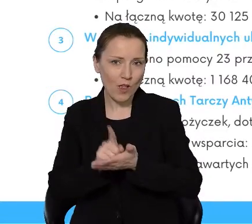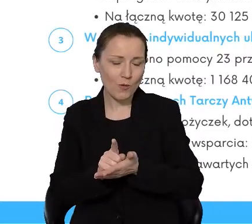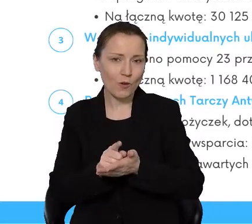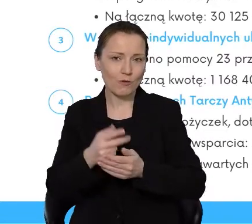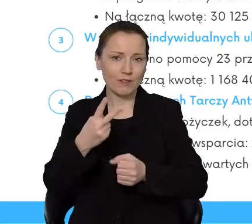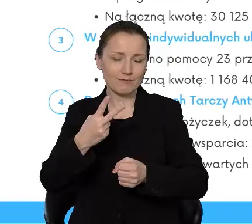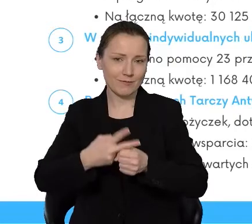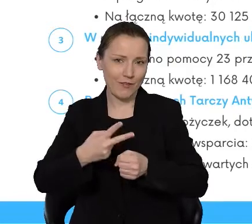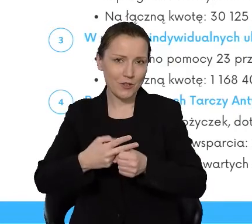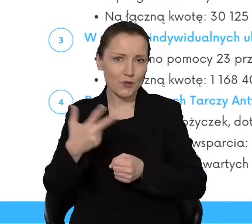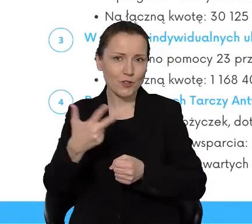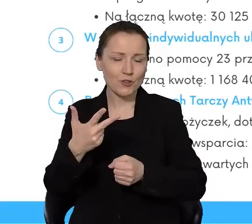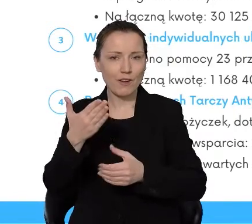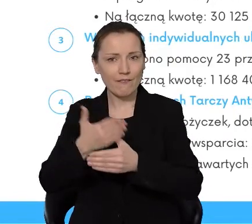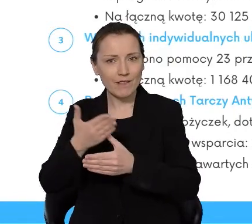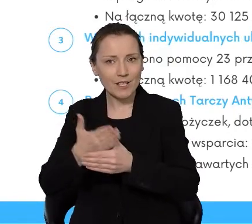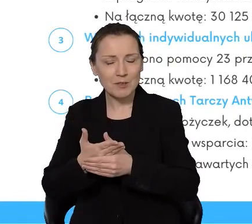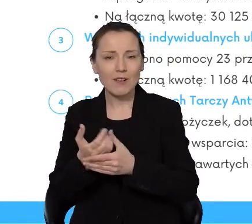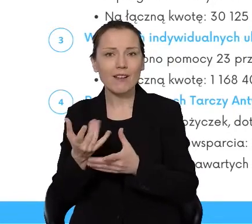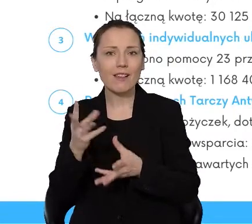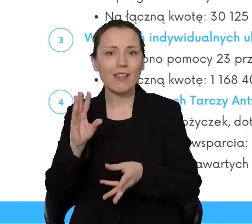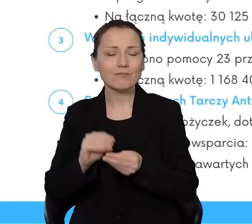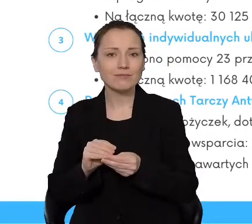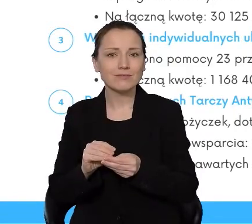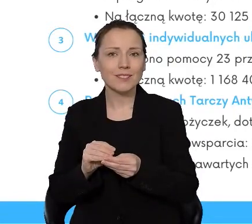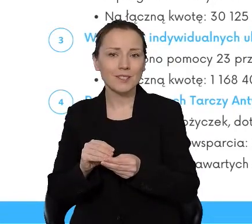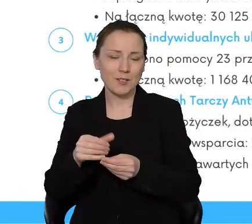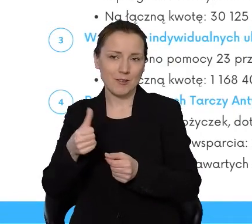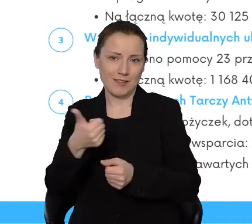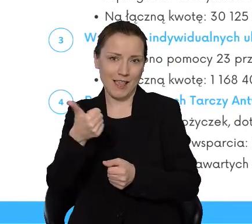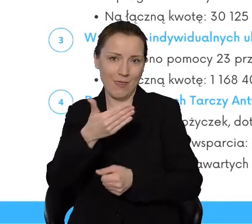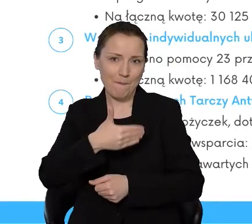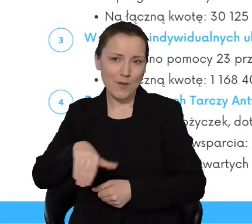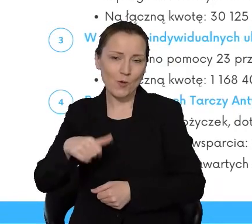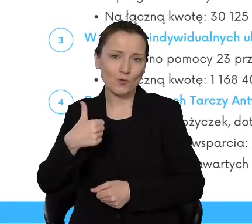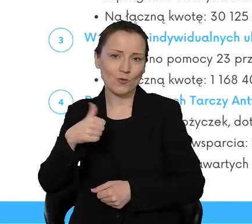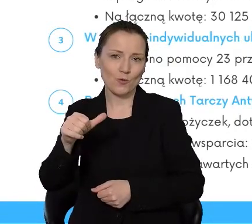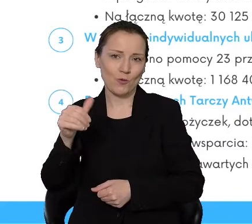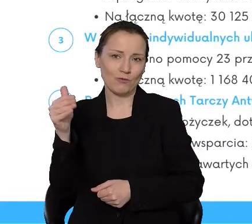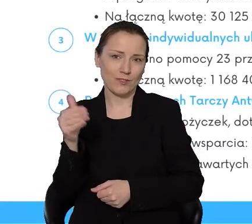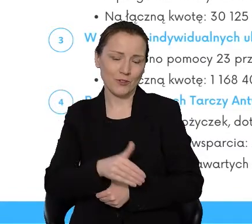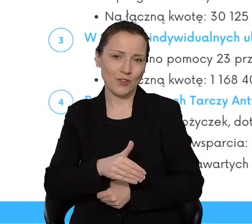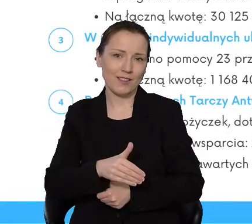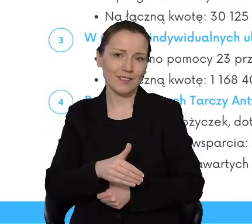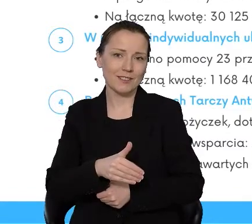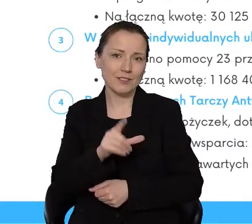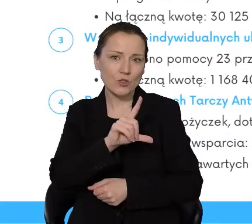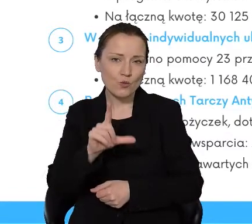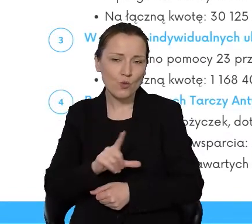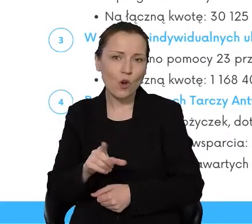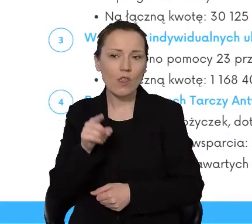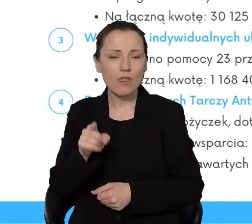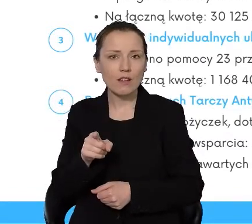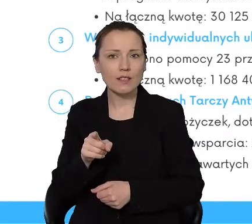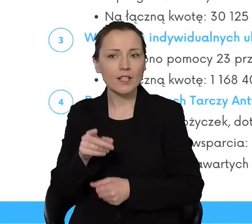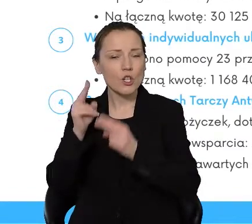przypadki. Też kwota, no niebagatelna, bo ponad milion 100 tysięcy złotych. Obniżka stawki czynszu